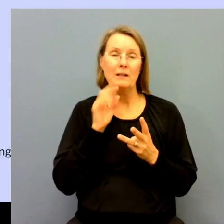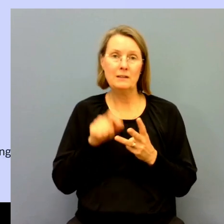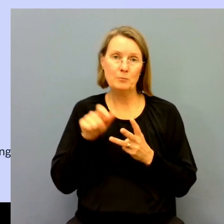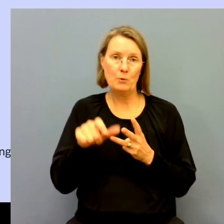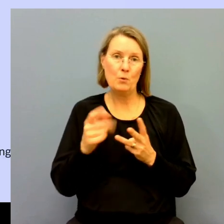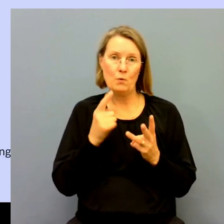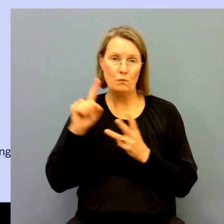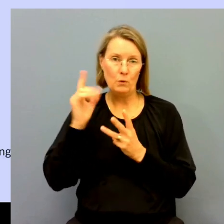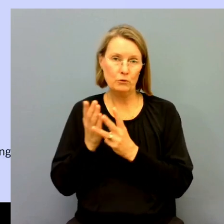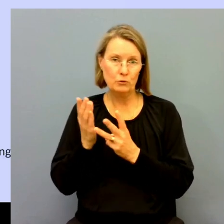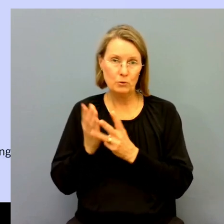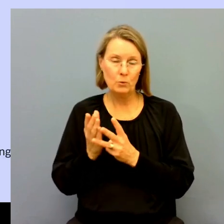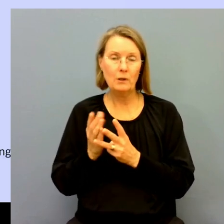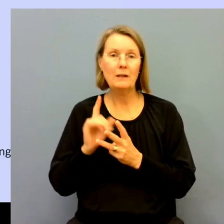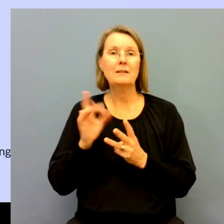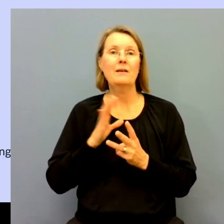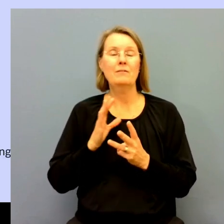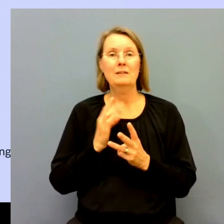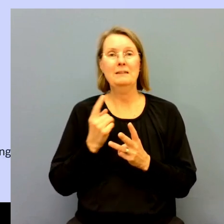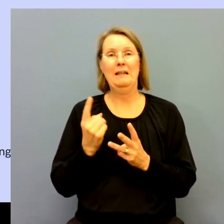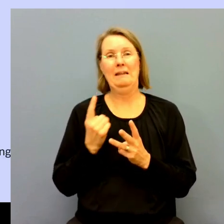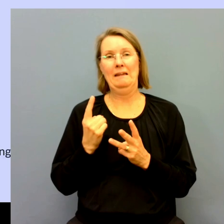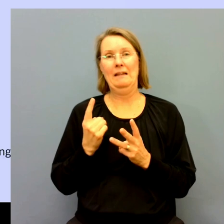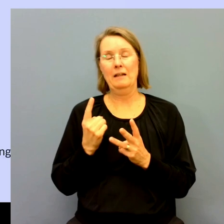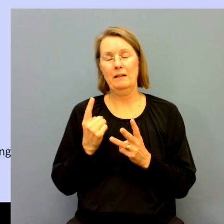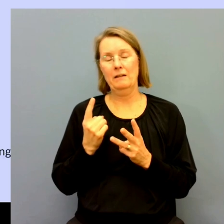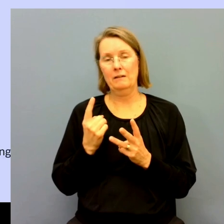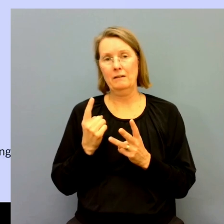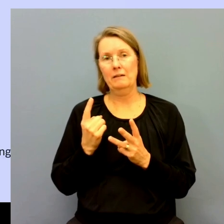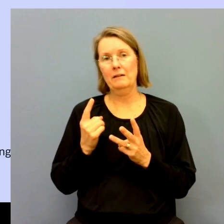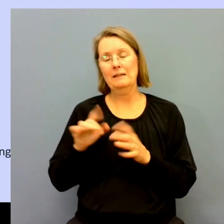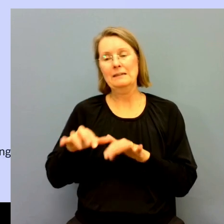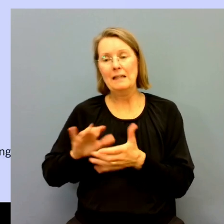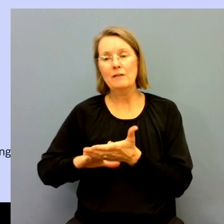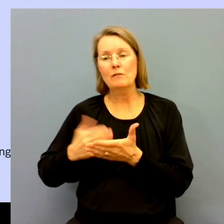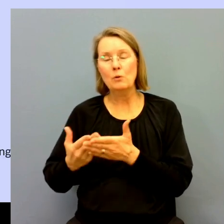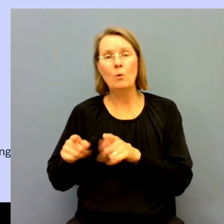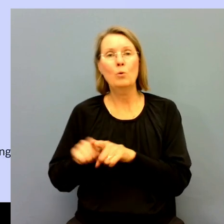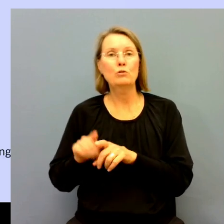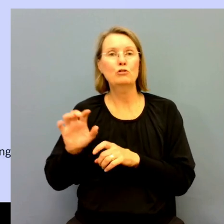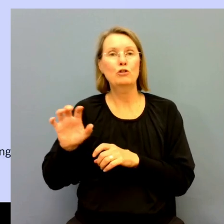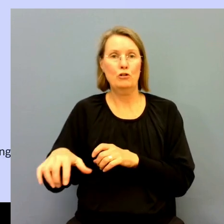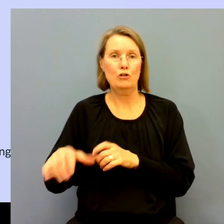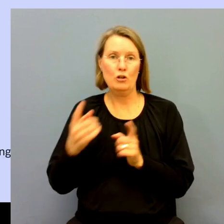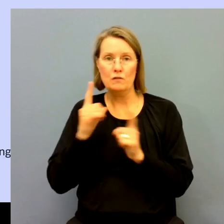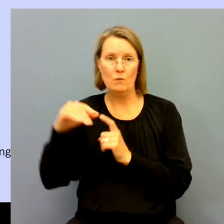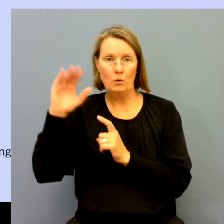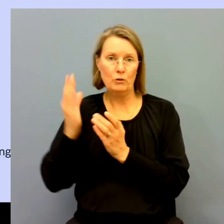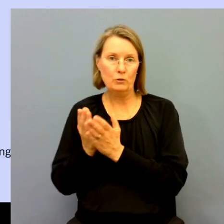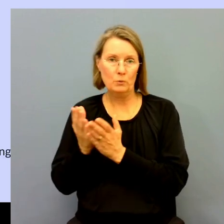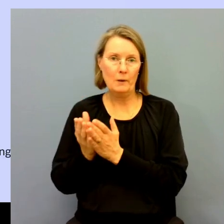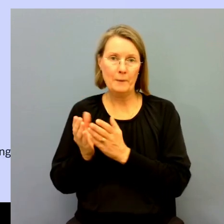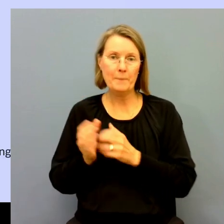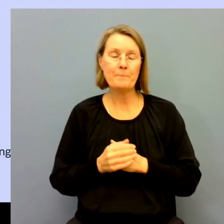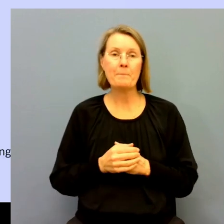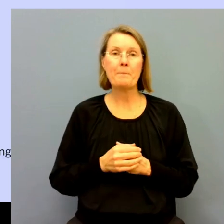Fällingsbro folkhögskola. Och sen finns det en utbildning i skrivtolkning på Sötertörns folkhögskola.